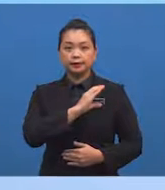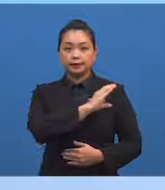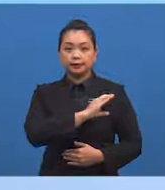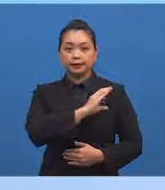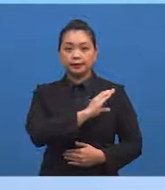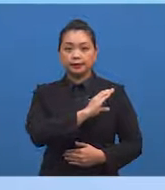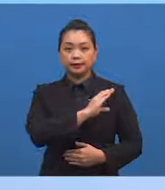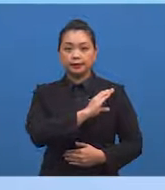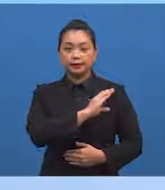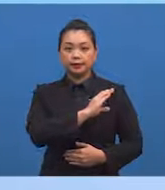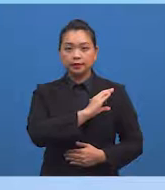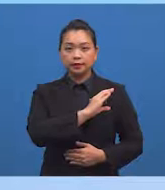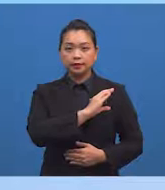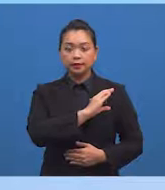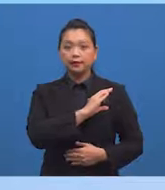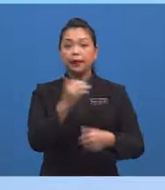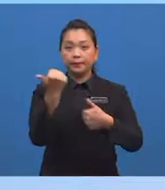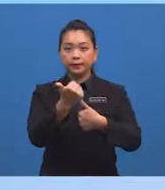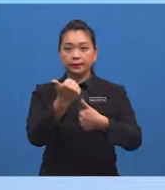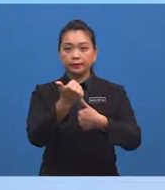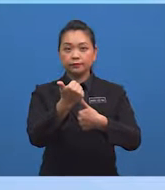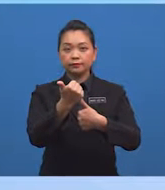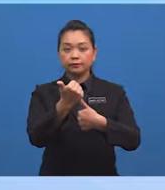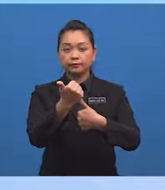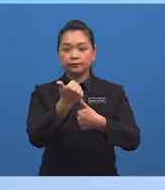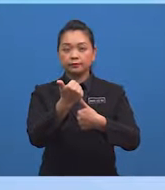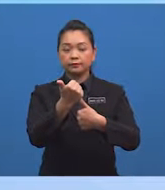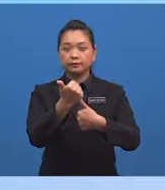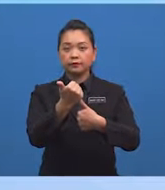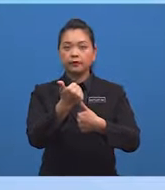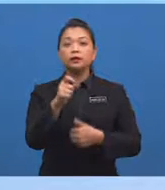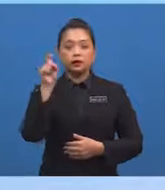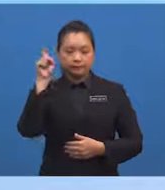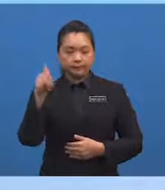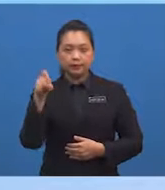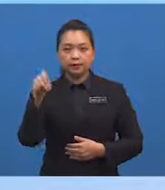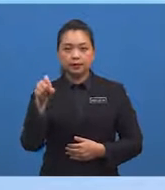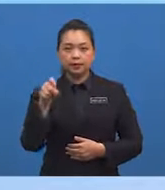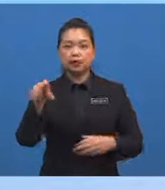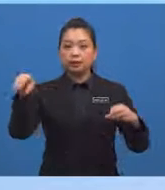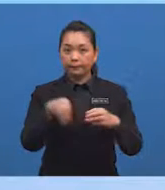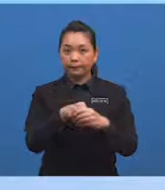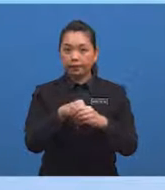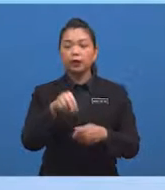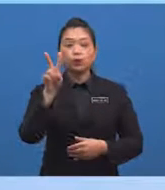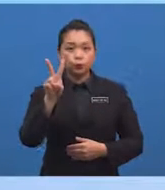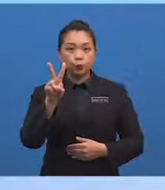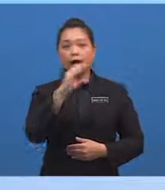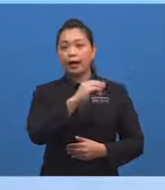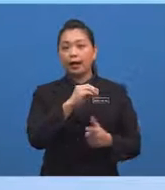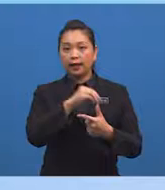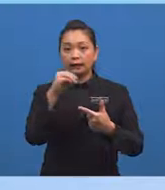-cirinya ialah Pertama, garis selari mesti melibatkan dua